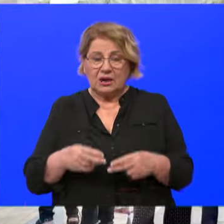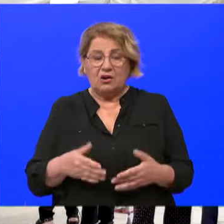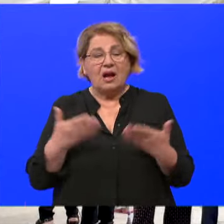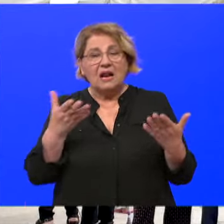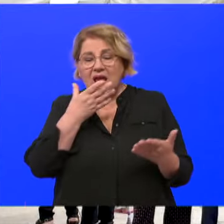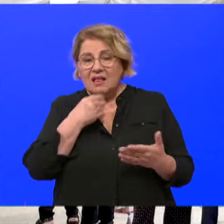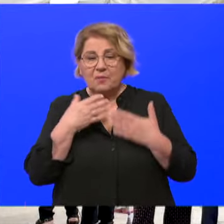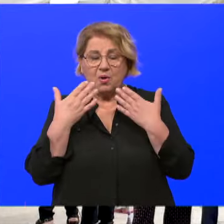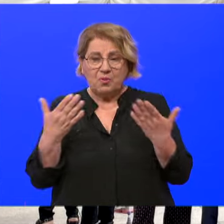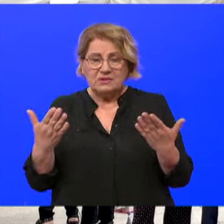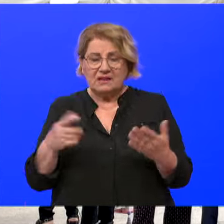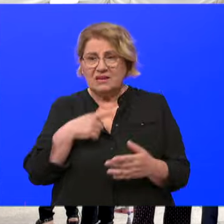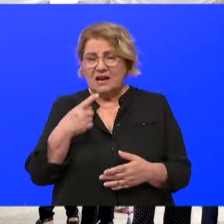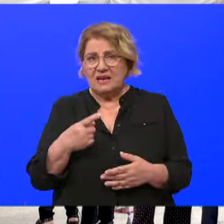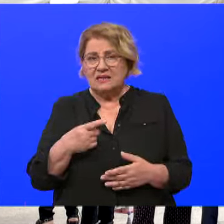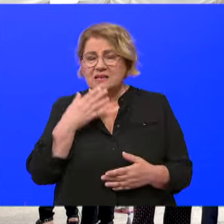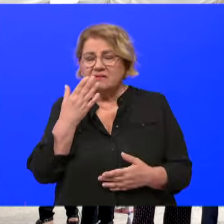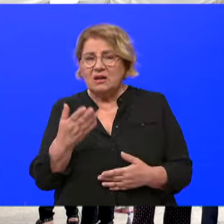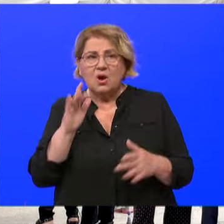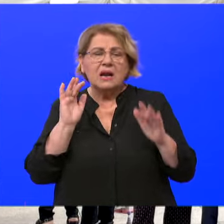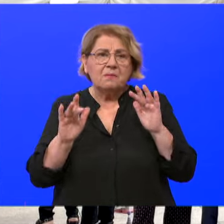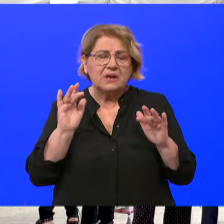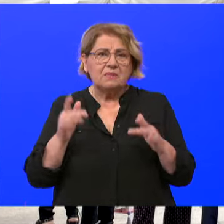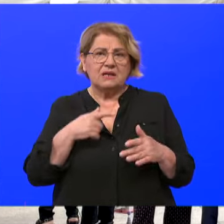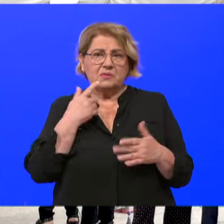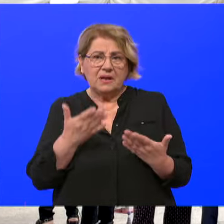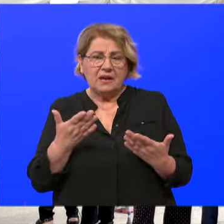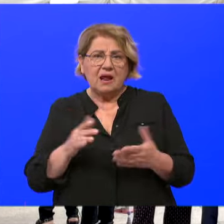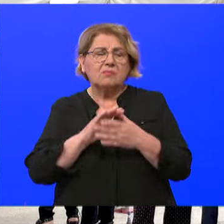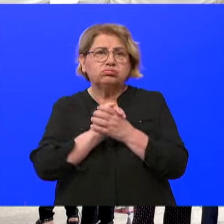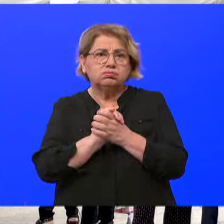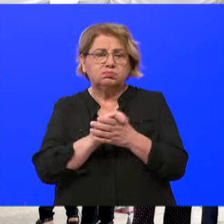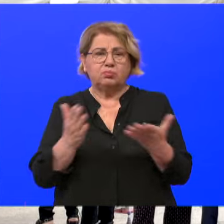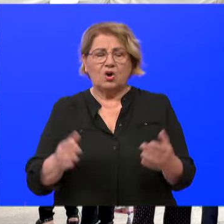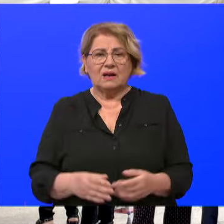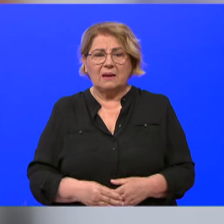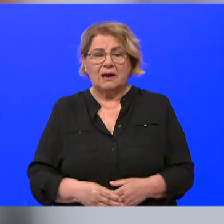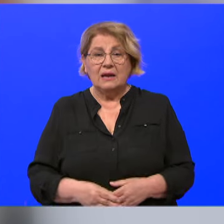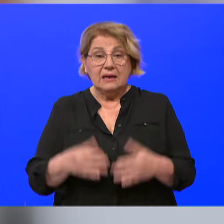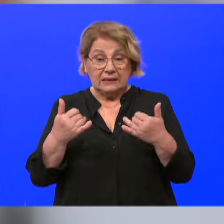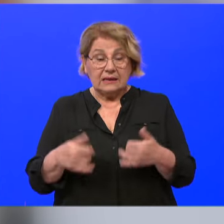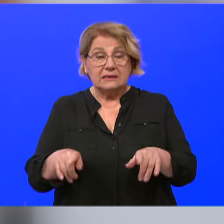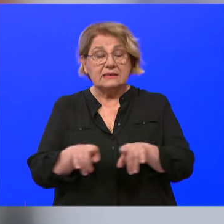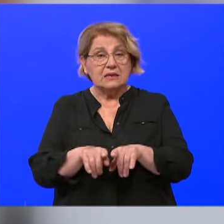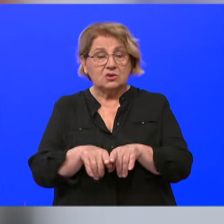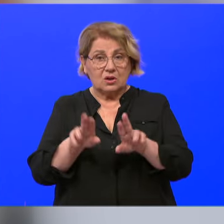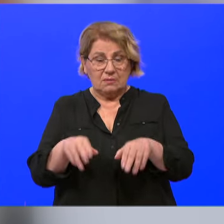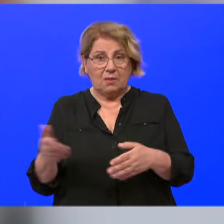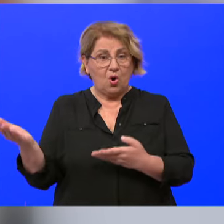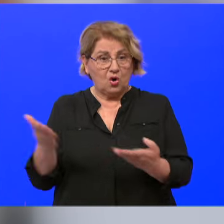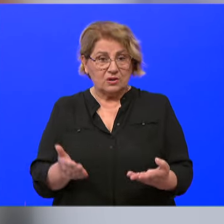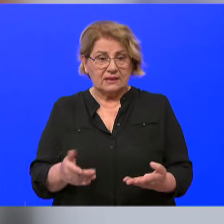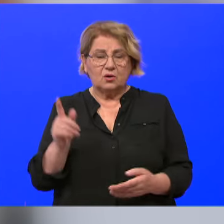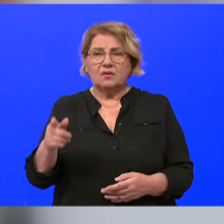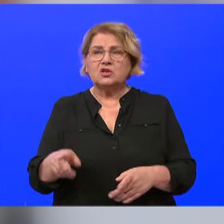vašoj poruci, na svakoj primitbi i na svakoj zahvali i pohvali. Tako i danas imamo goste koje ste